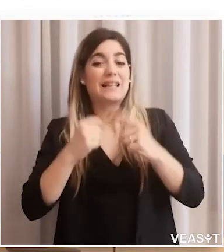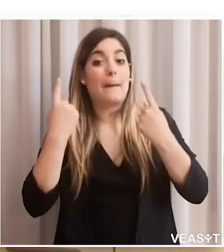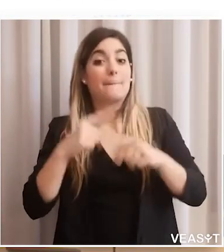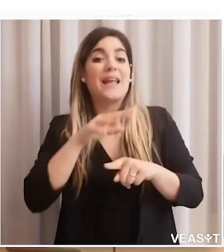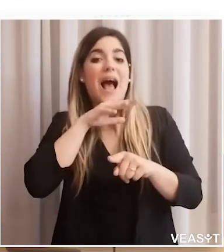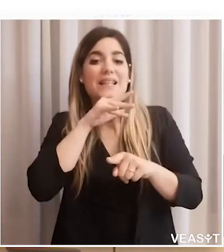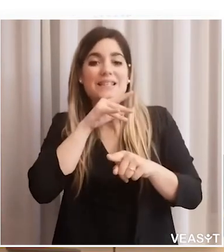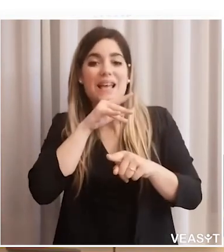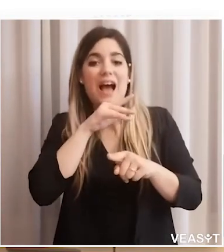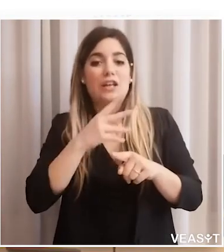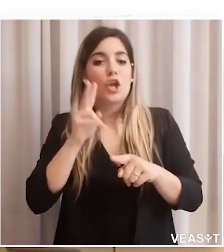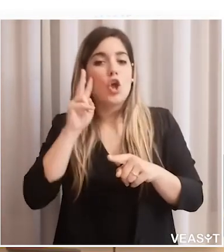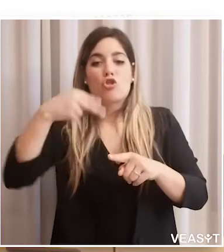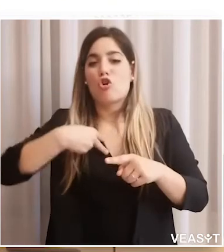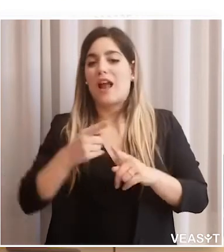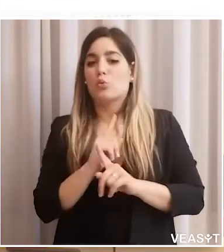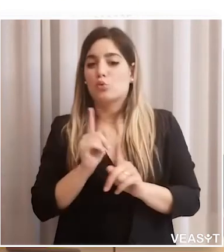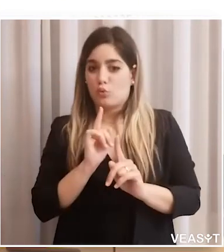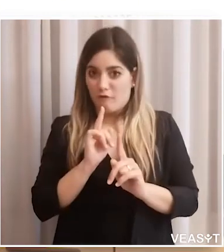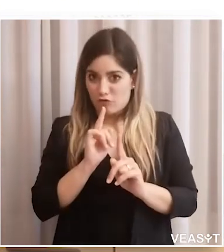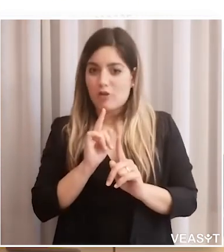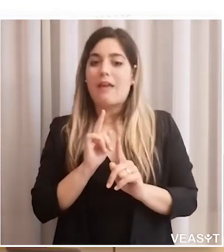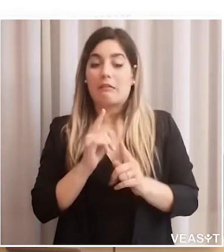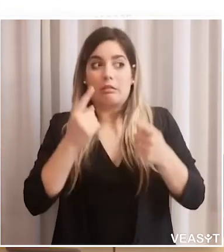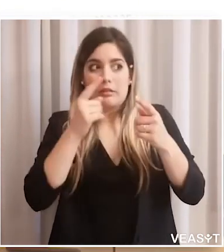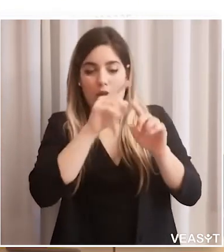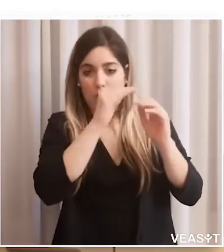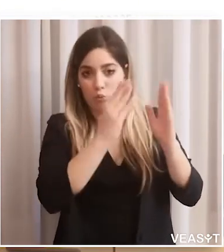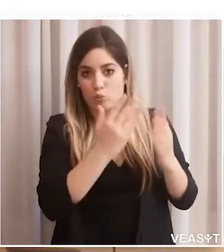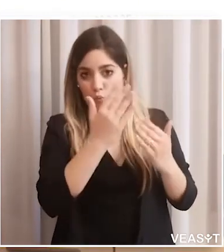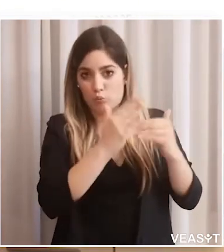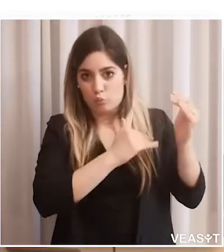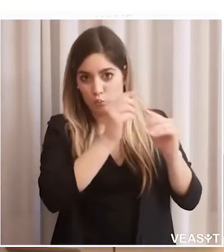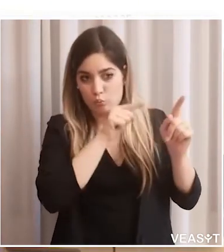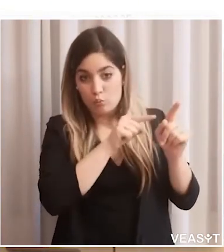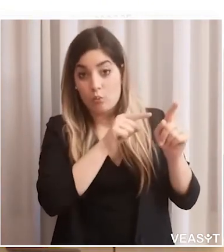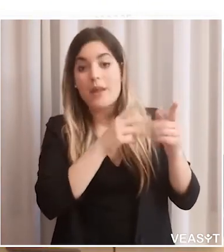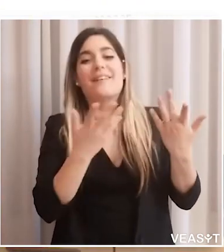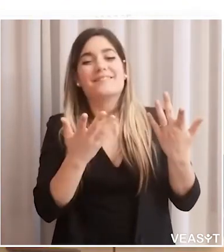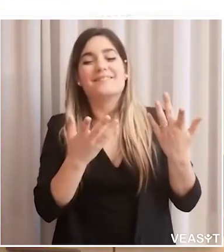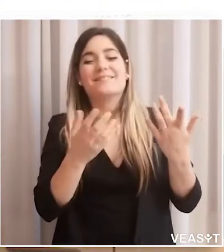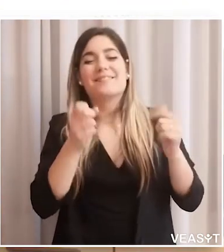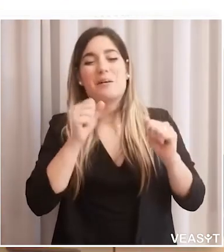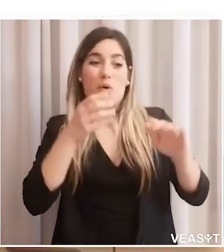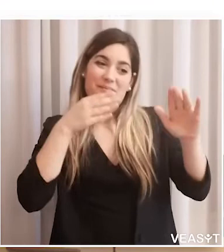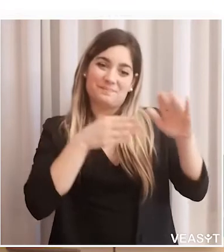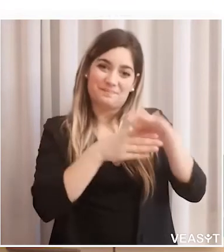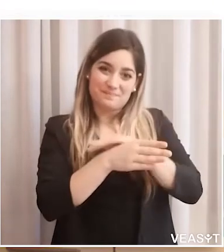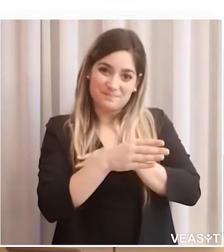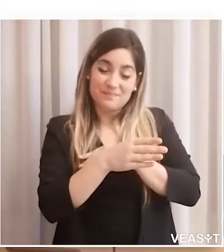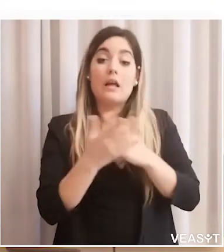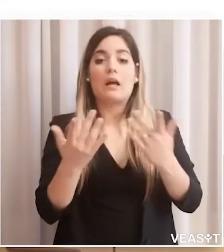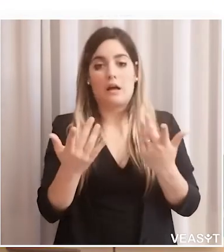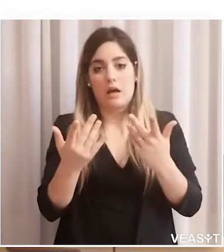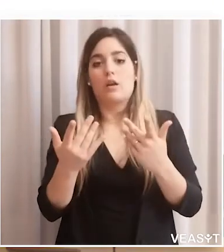tornare ad attribuire le cosiddette impegnative di residenzialità per anziani non autosufficienti alle